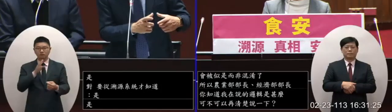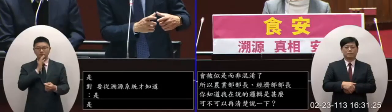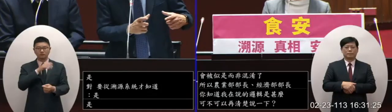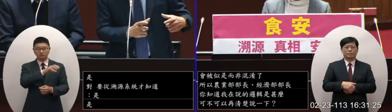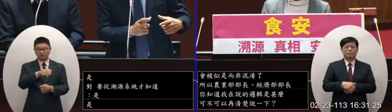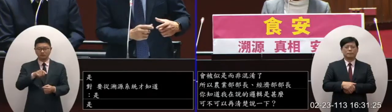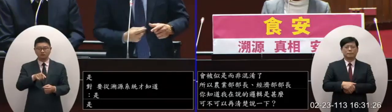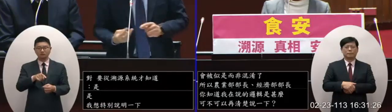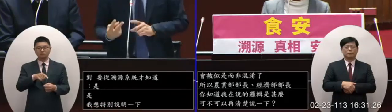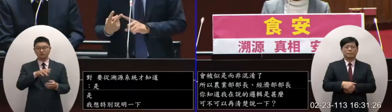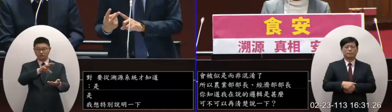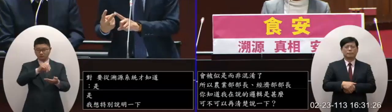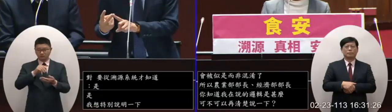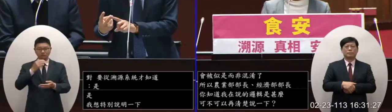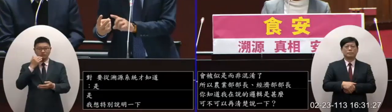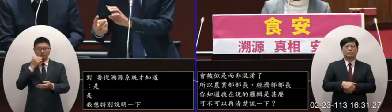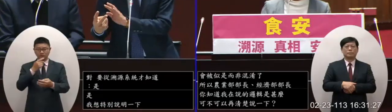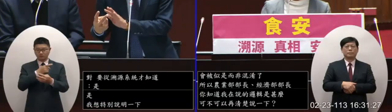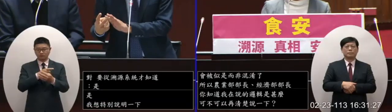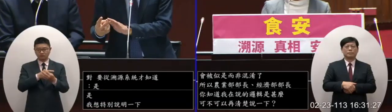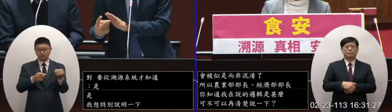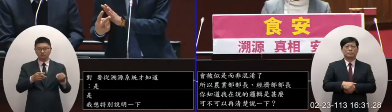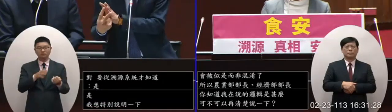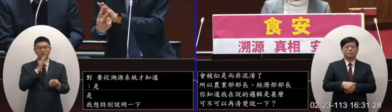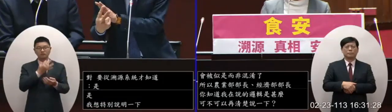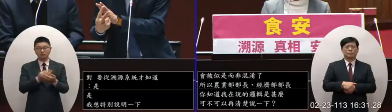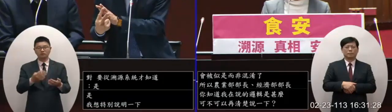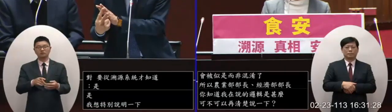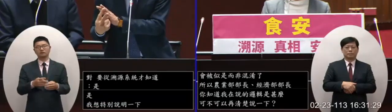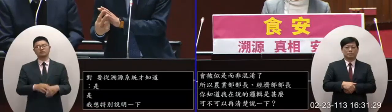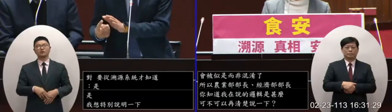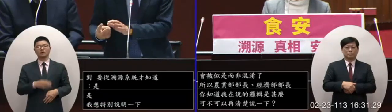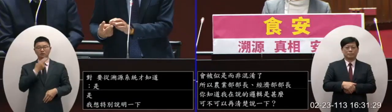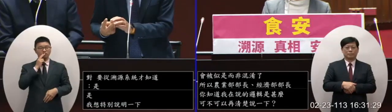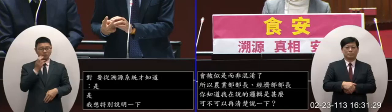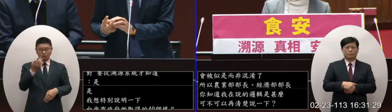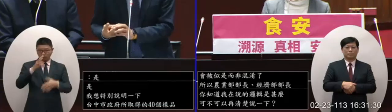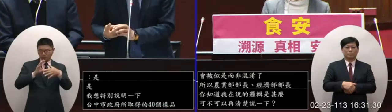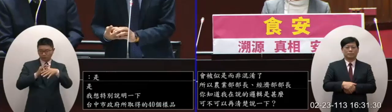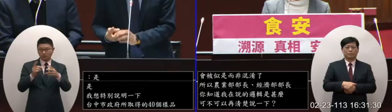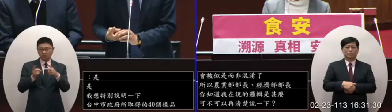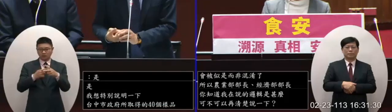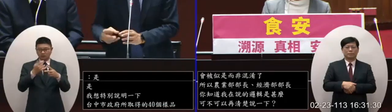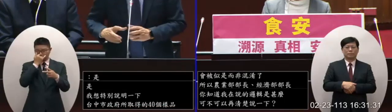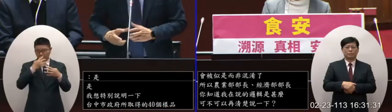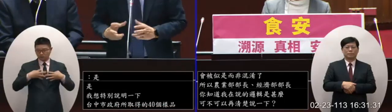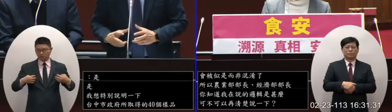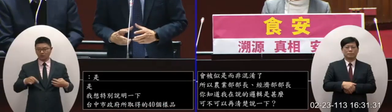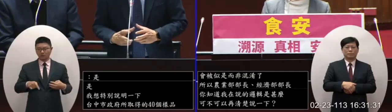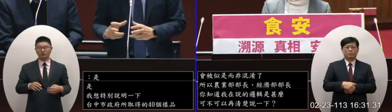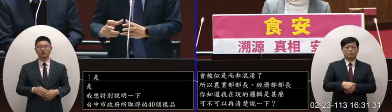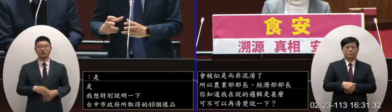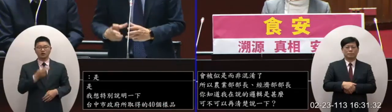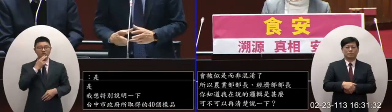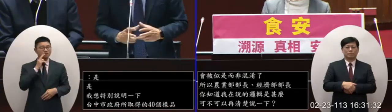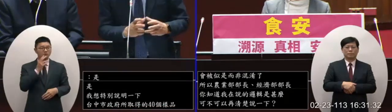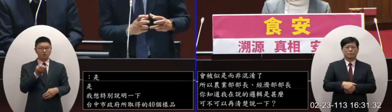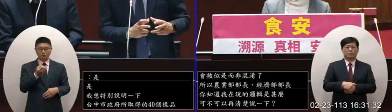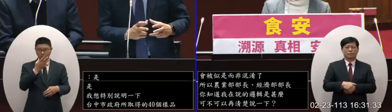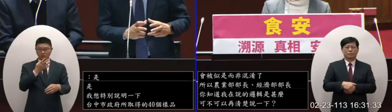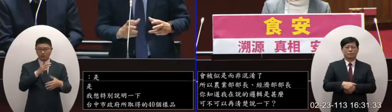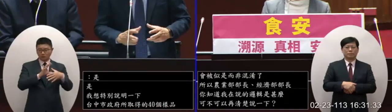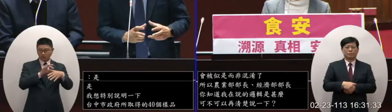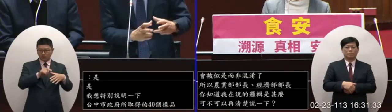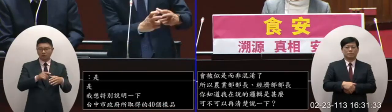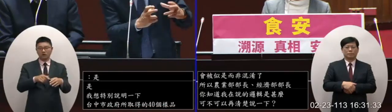部分同一批的部分大概只有兩個一個是梅花肉一個是小排的部分所以他的梅花肉這個樣品檢測出來